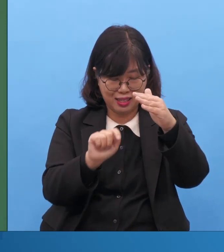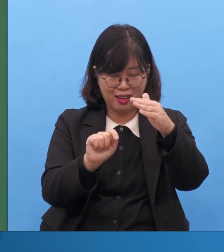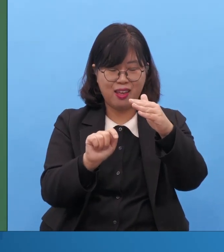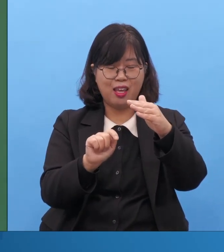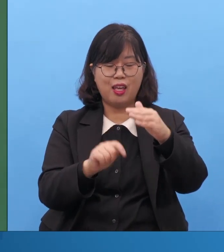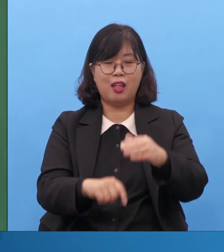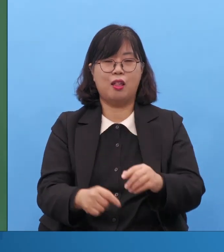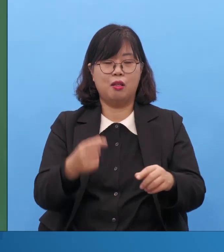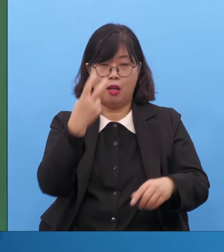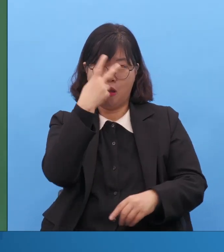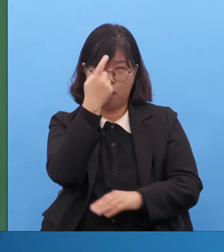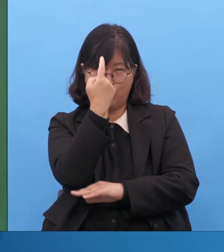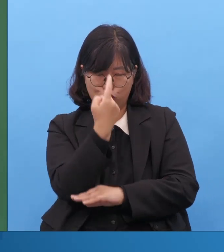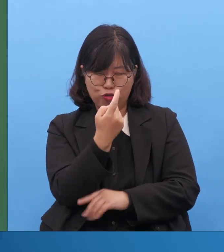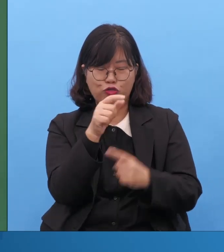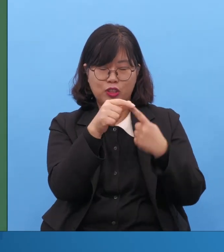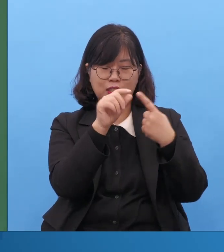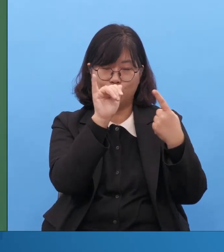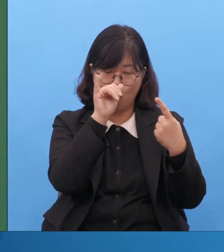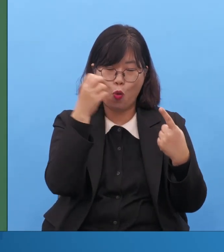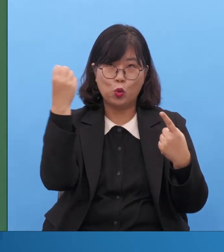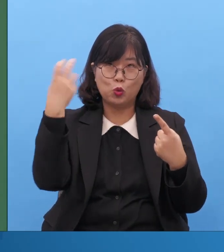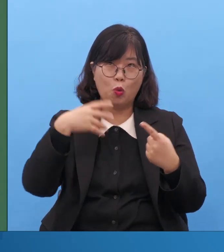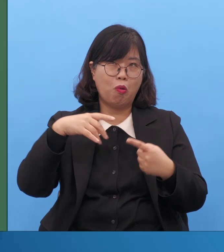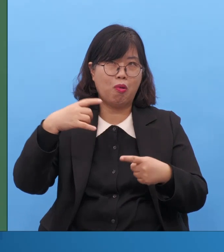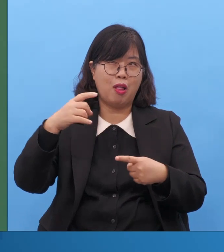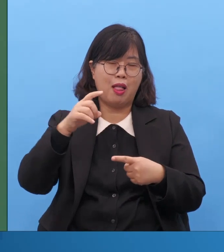자, 이거 만들어낼 때 꼭 기억해야 될 게 있습니다